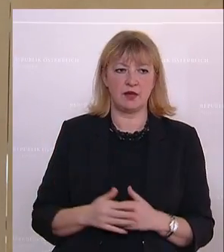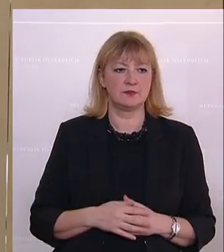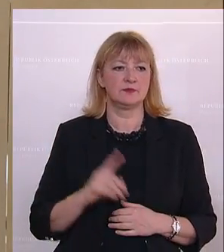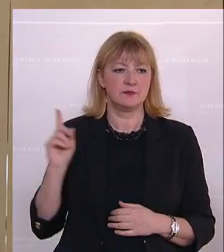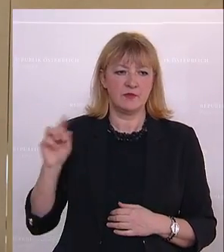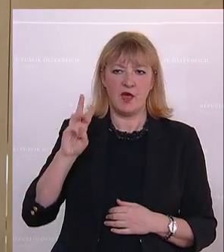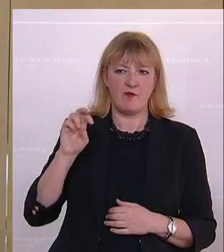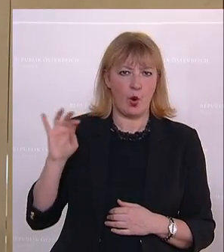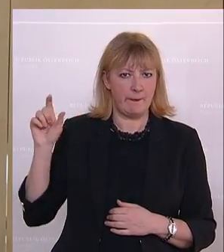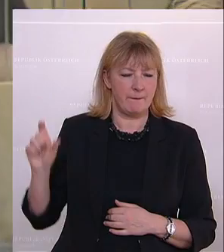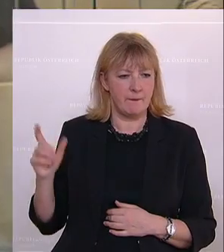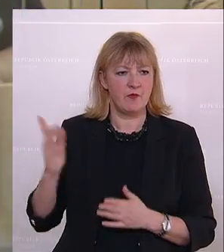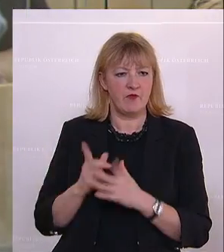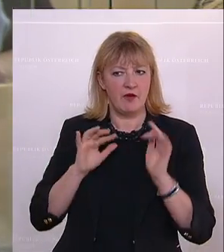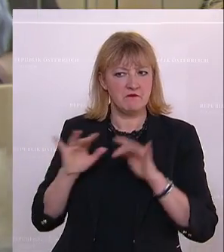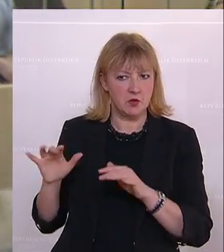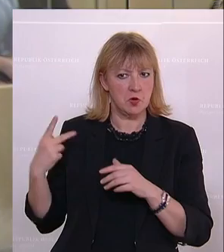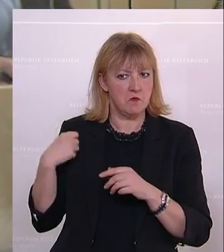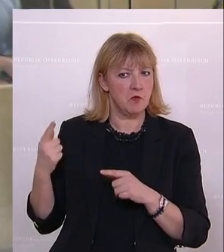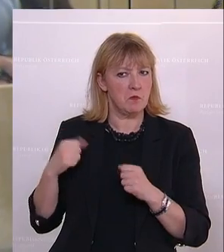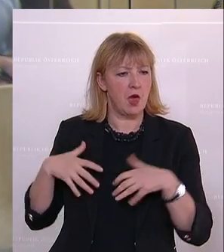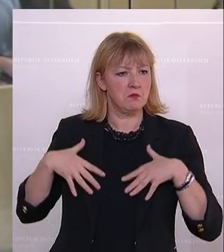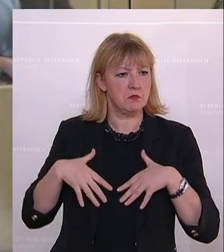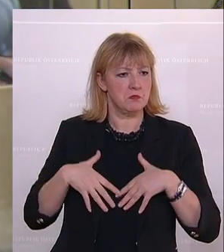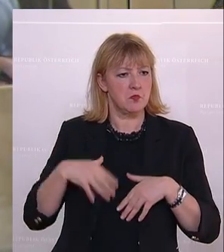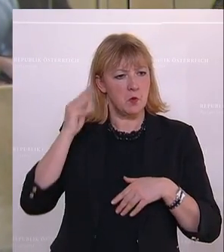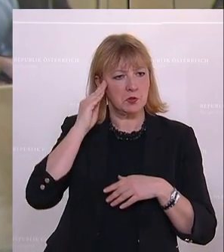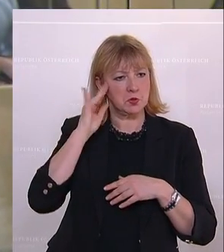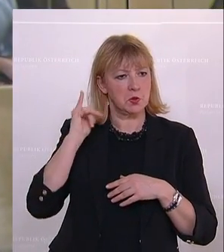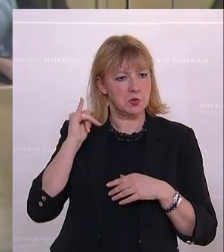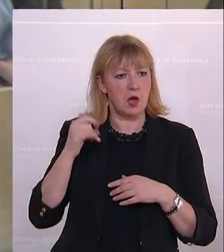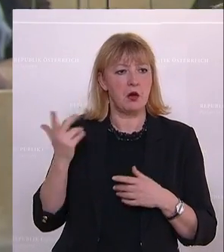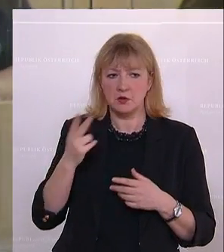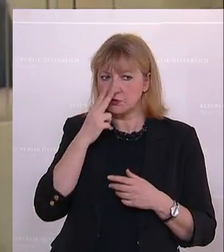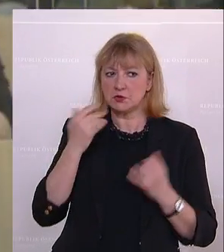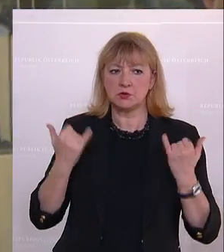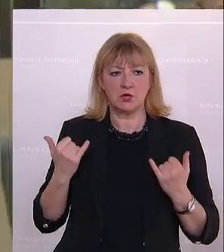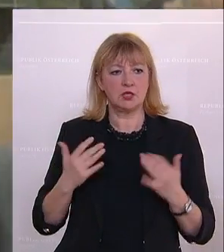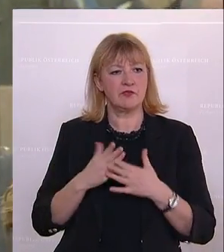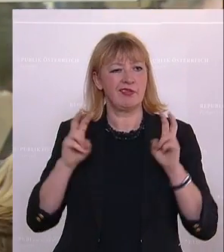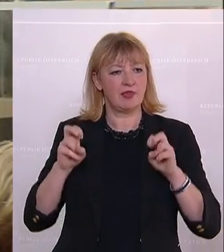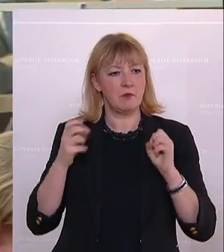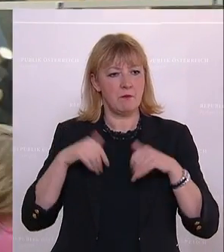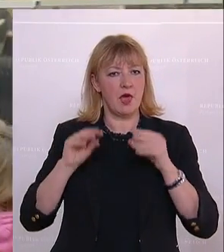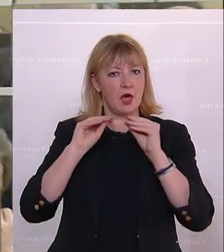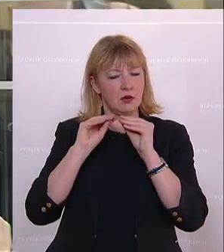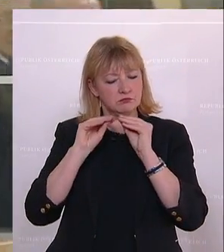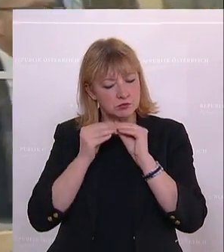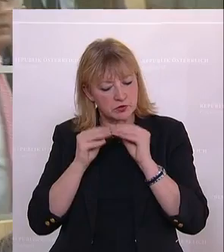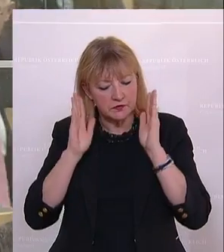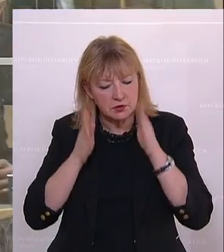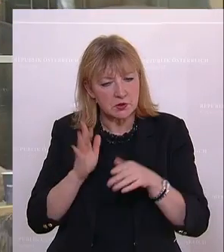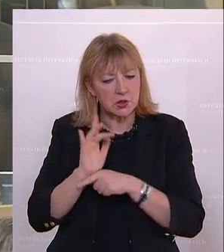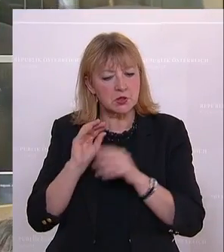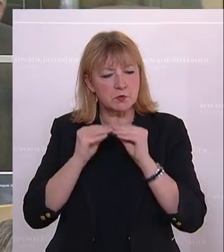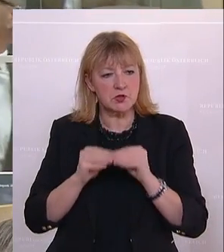zunehmend auch von der Wirksamkeit der Impfungen überzeugt bist. Und scheinbar hast du jetzt dich diesem Thema zunehmend auch kritisch genähert und